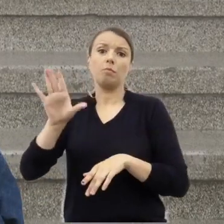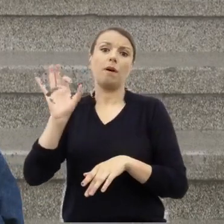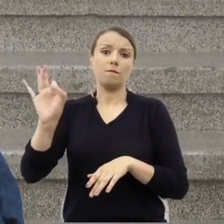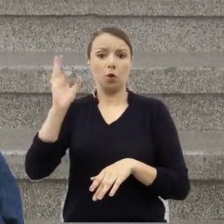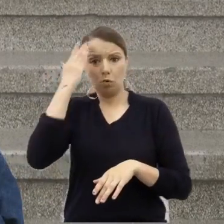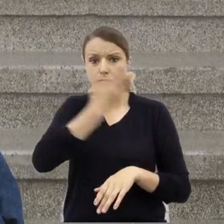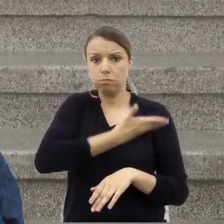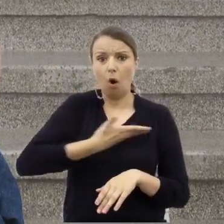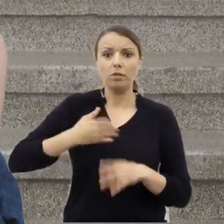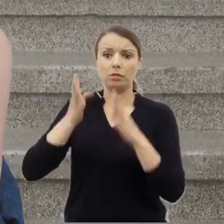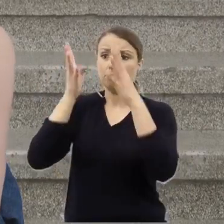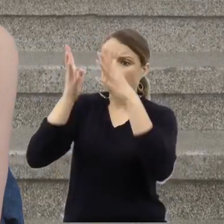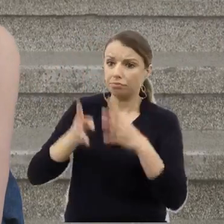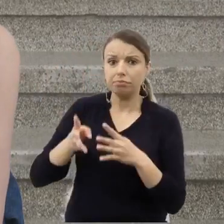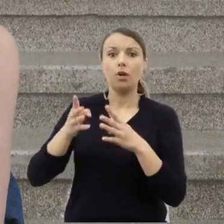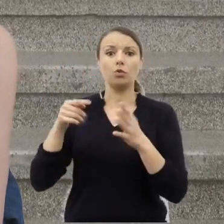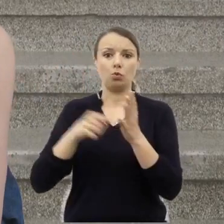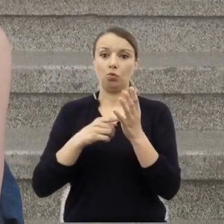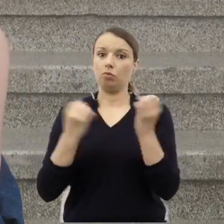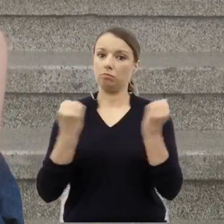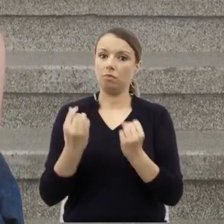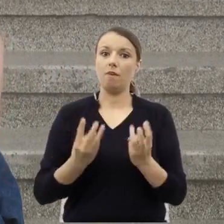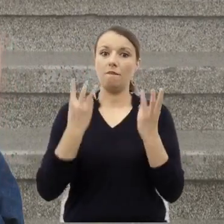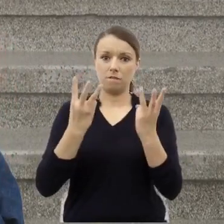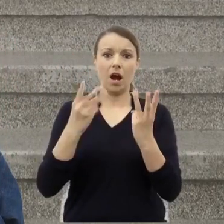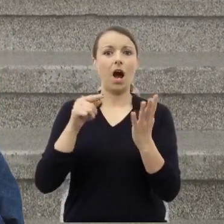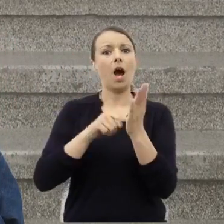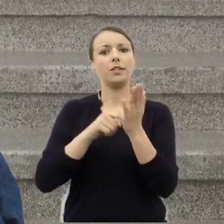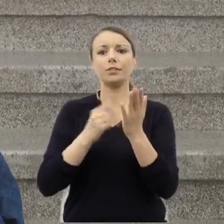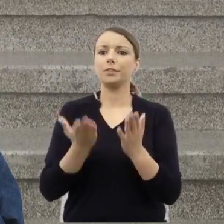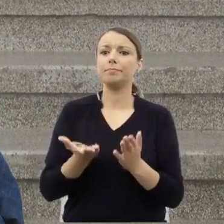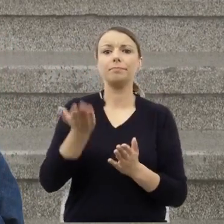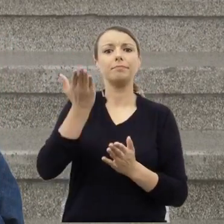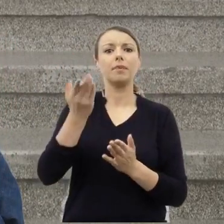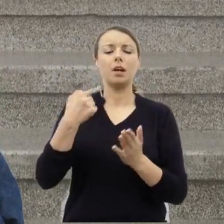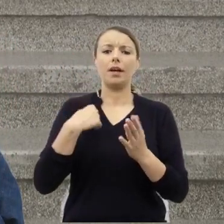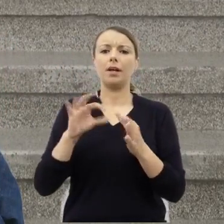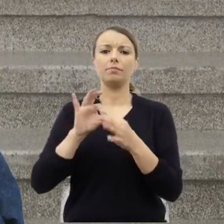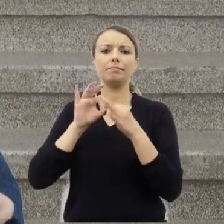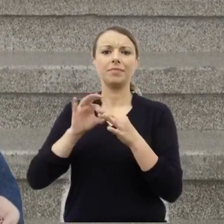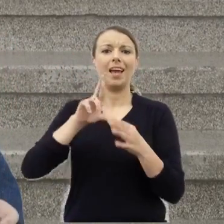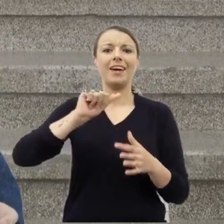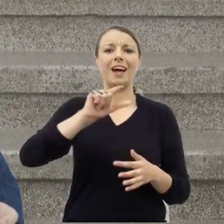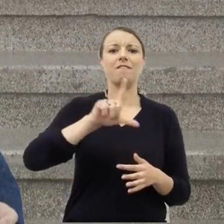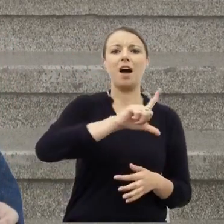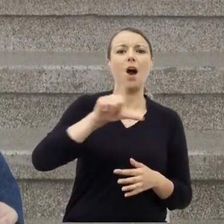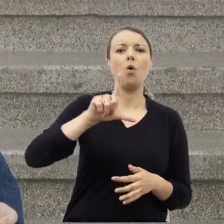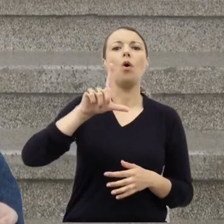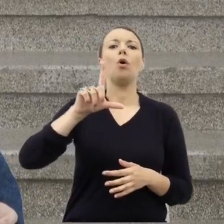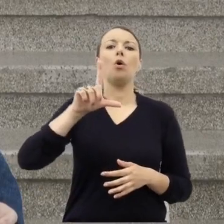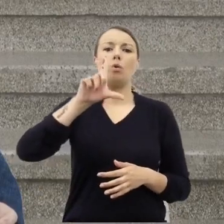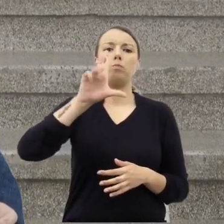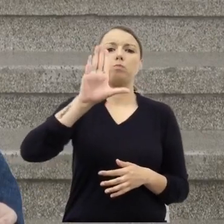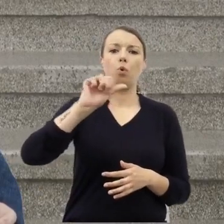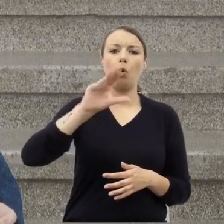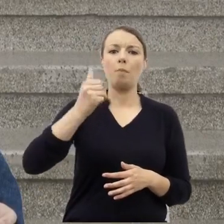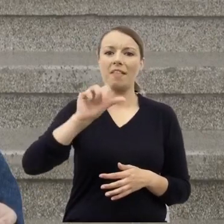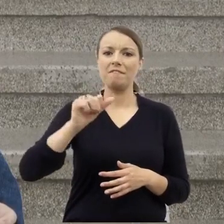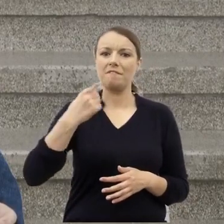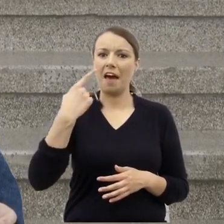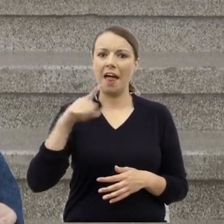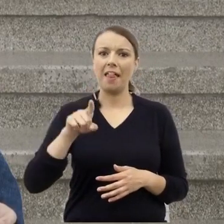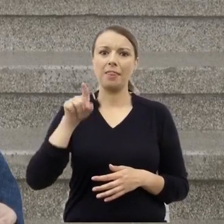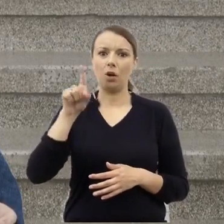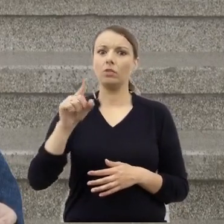Wspomnieć należy, bardzo przywiązana jestem do Rafała Blumenfelda, jednego z najstarszych w